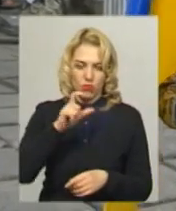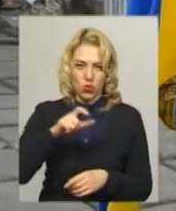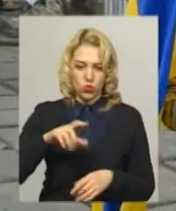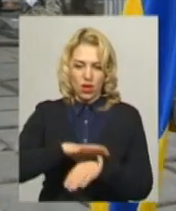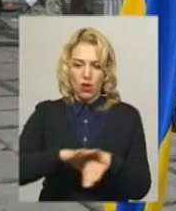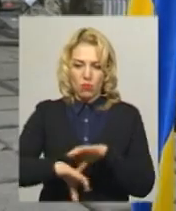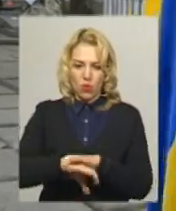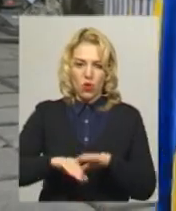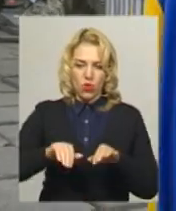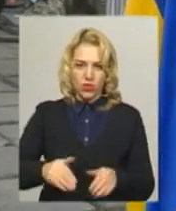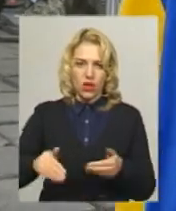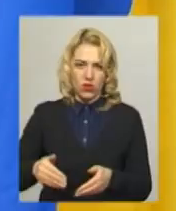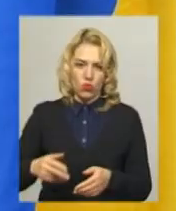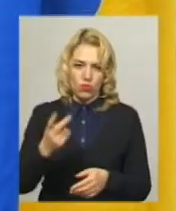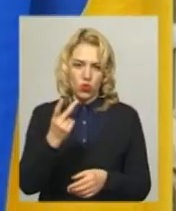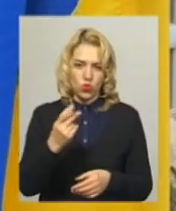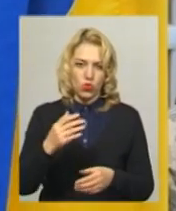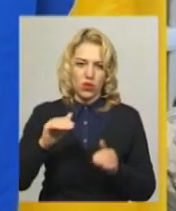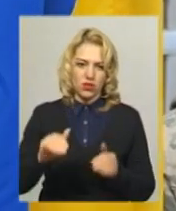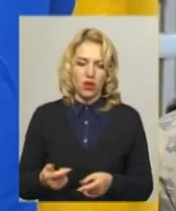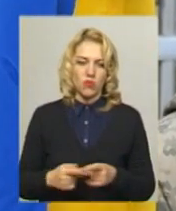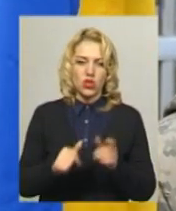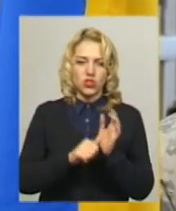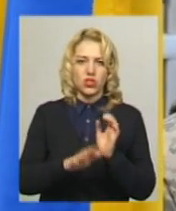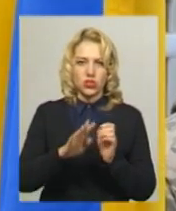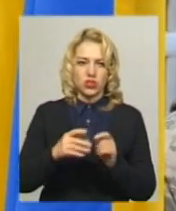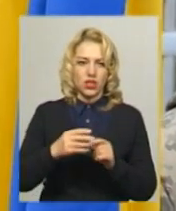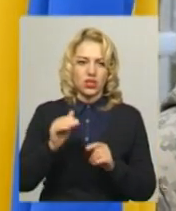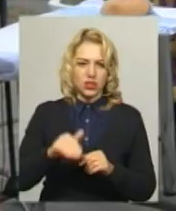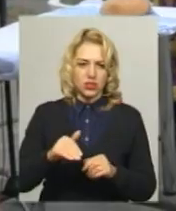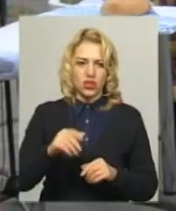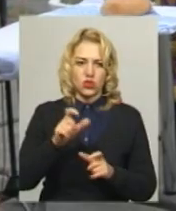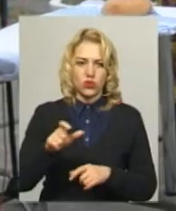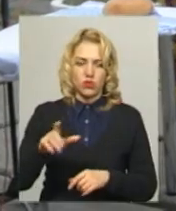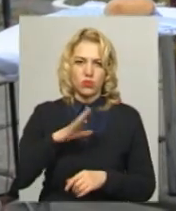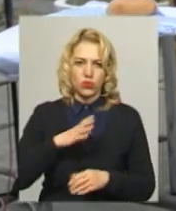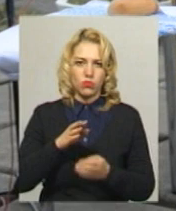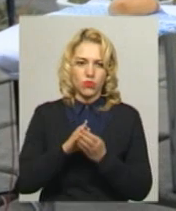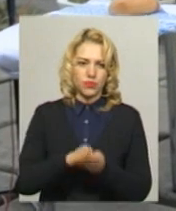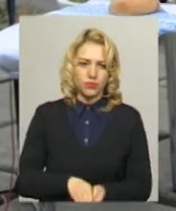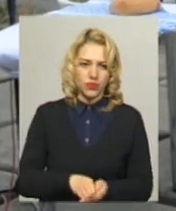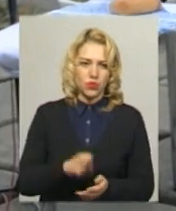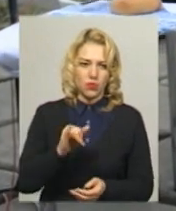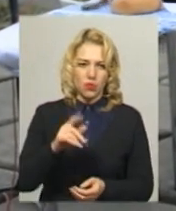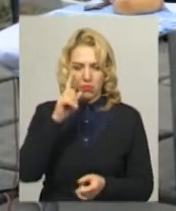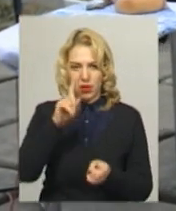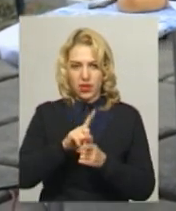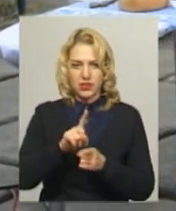тисяч військово-полонених, 35 цього національностей було походно в Брецькій могилі. Святий безсмертний,